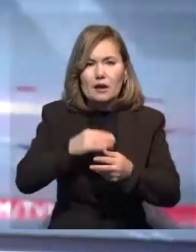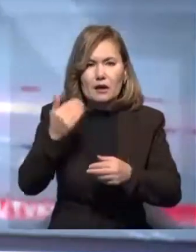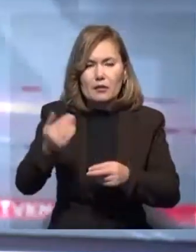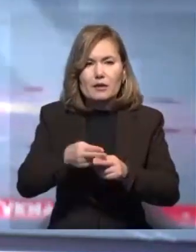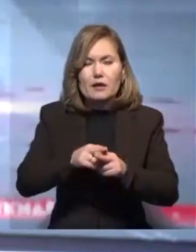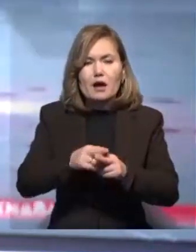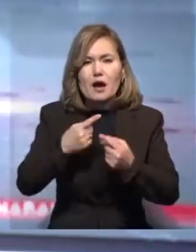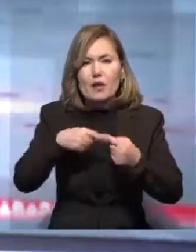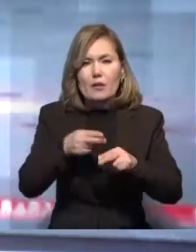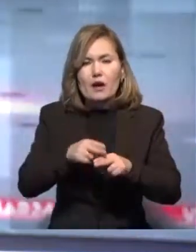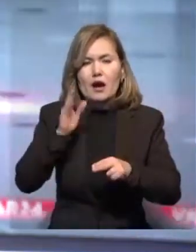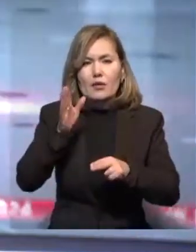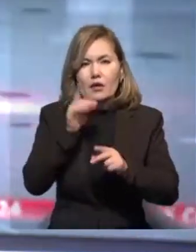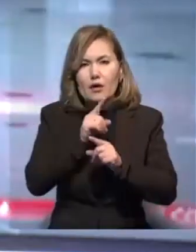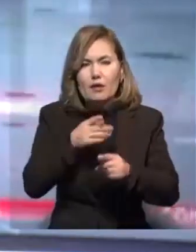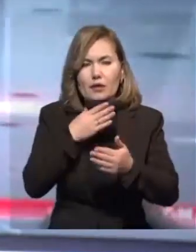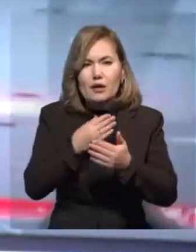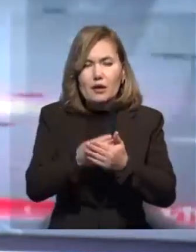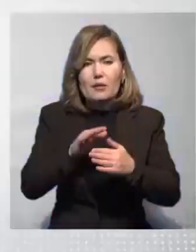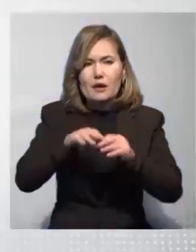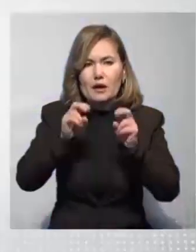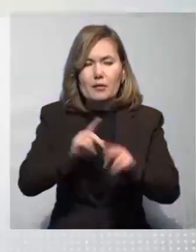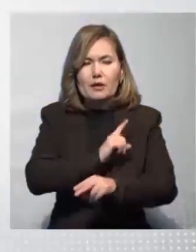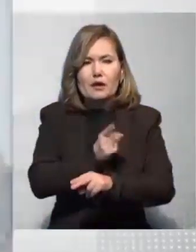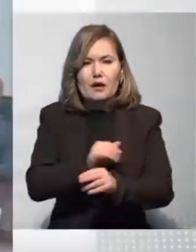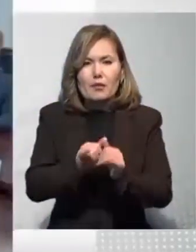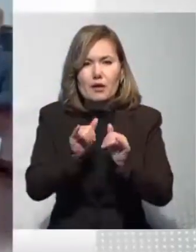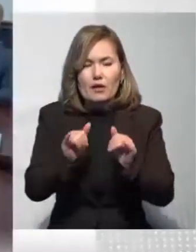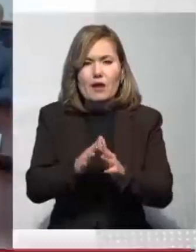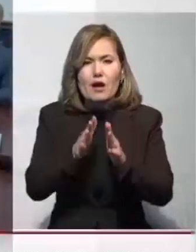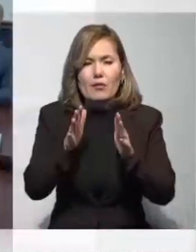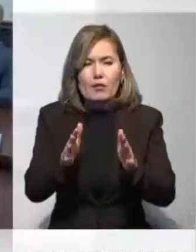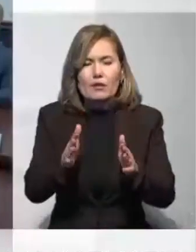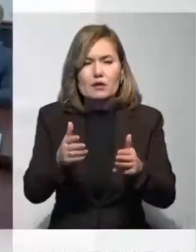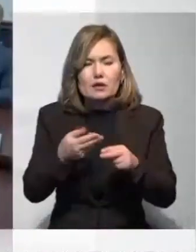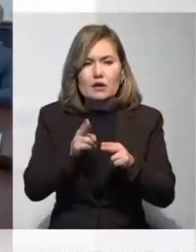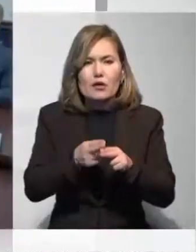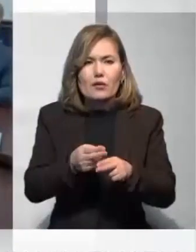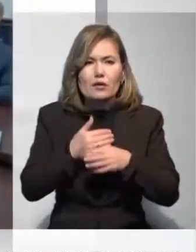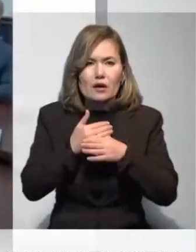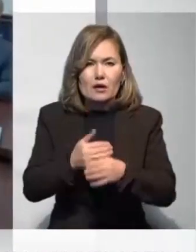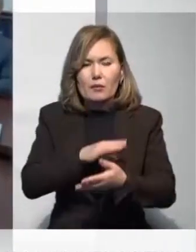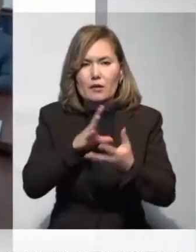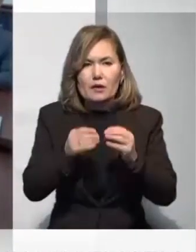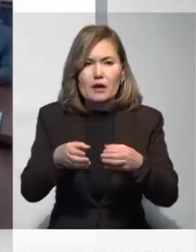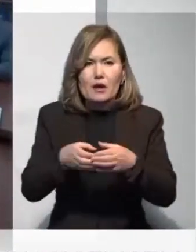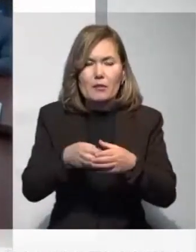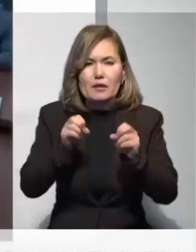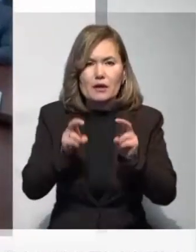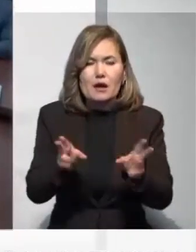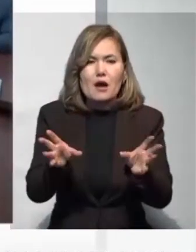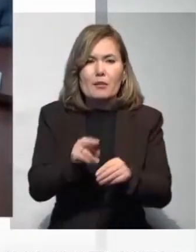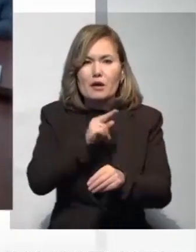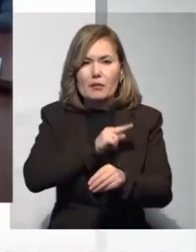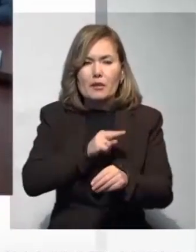айтыңынша институт алдағы вақты өзінің Қазырлық әліметтің артыруға басындық беруі керек. Сонда яғы ғаймақтағы сарапшылар қауымдастығынмен қарым